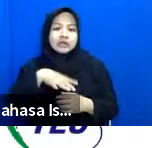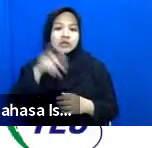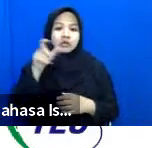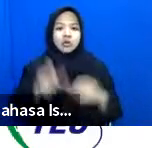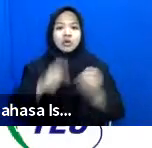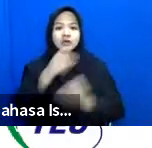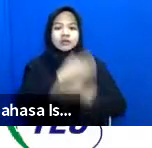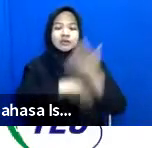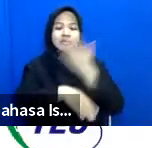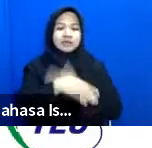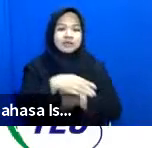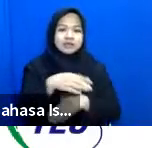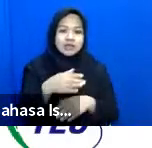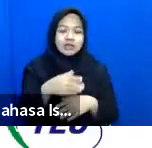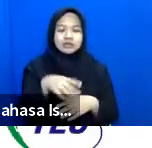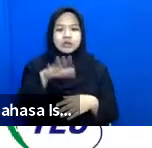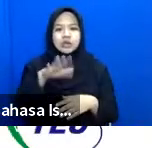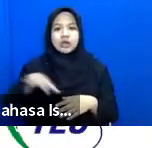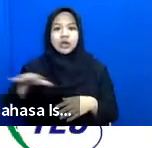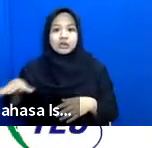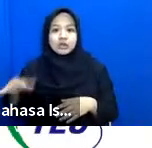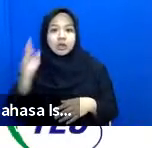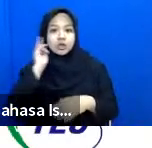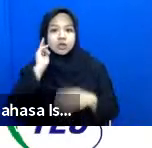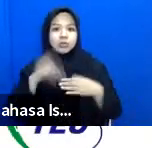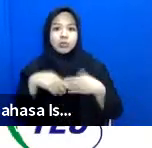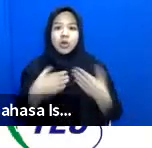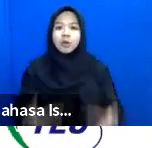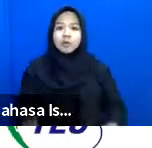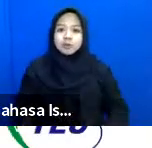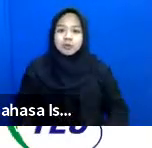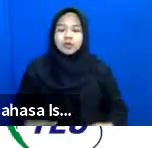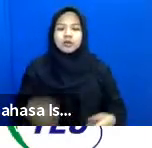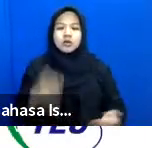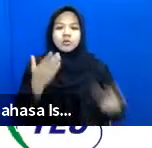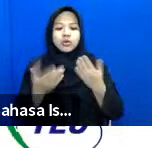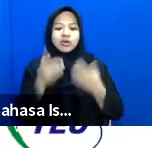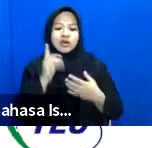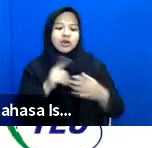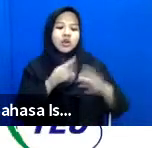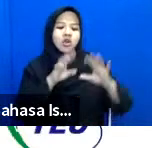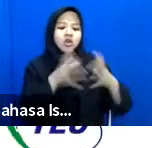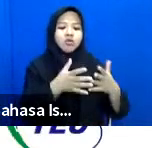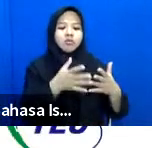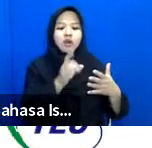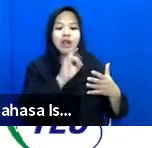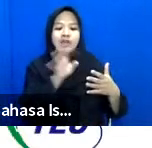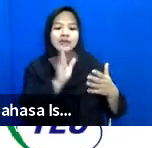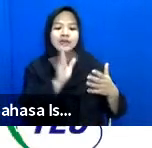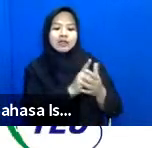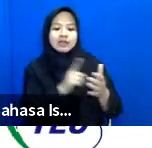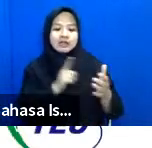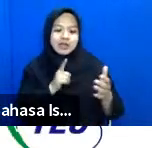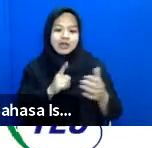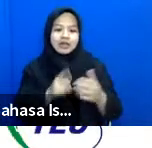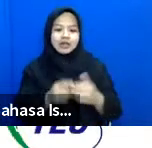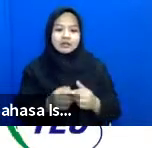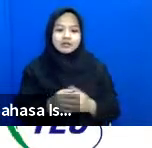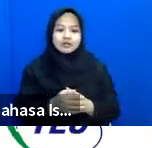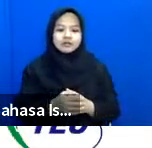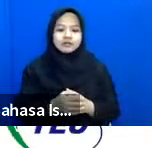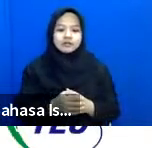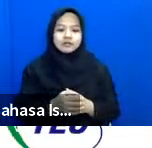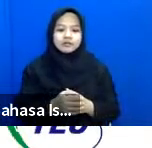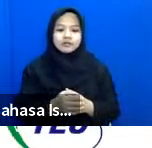disabilitas ada anak-anak ibu hamil dan mungkin ada kelompok tertinggalkan yang lainnya saya tidak